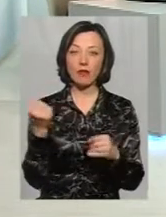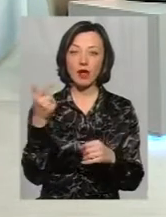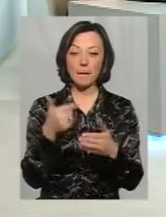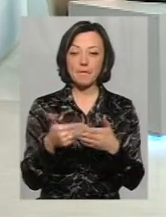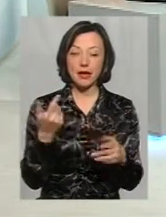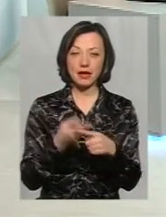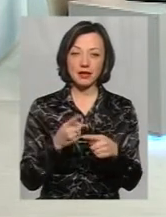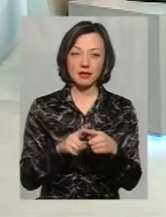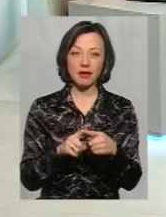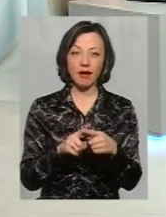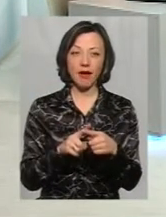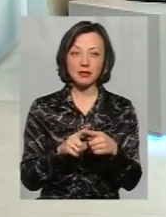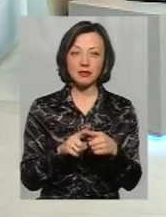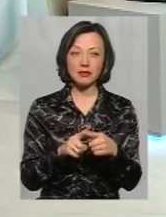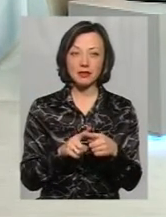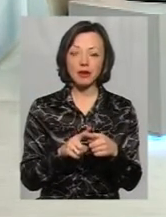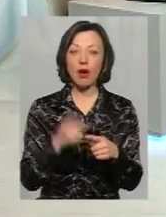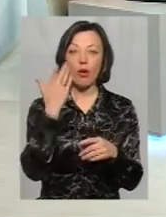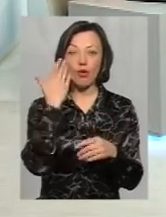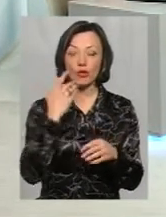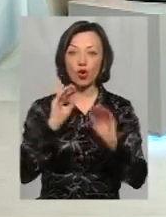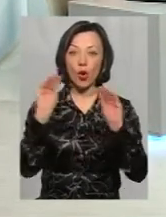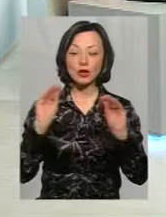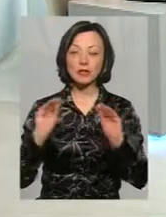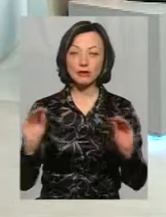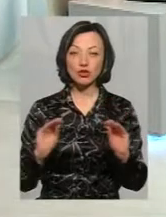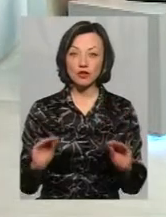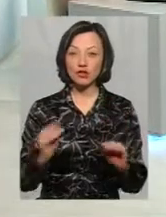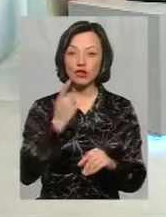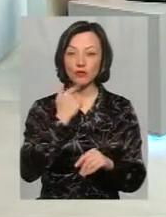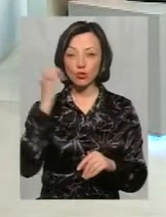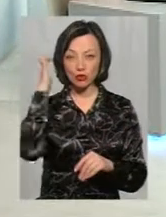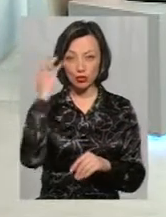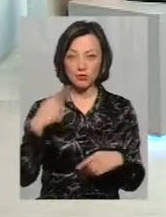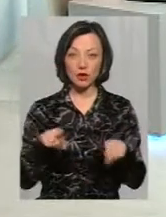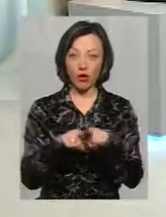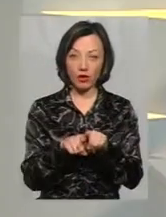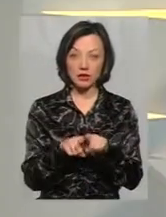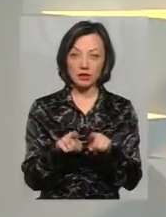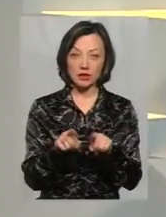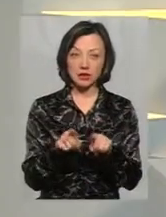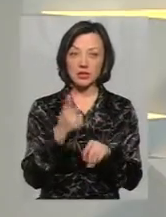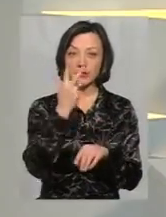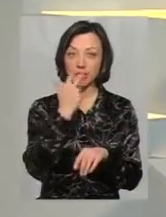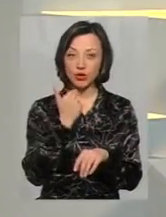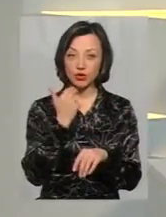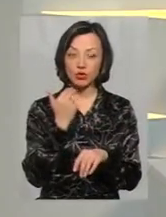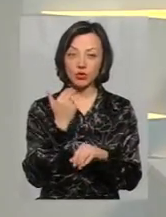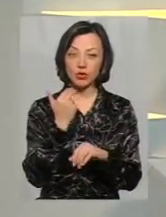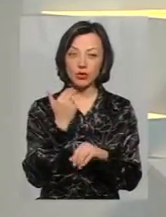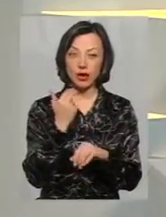цим? Справа в тому, що навіть коли розвішувалися червоно-чорні, то все одно якось звично і